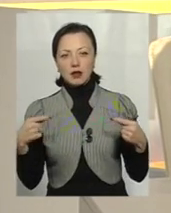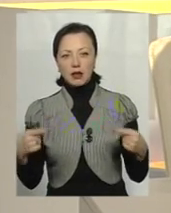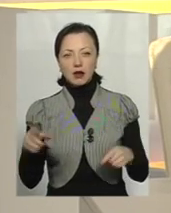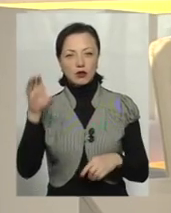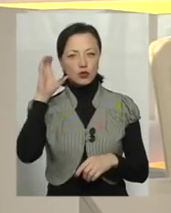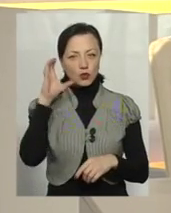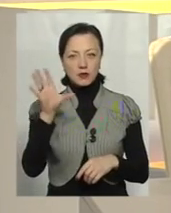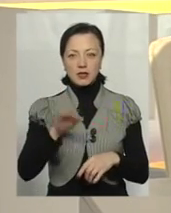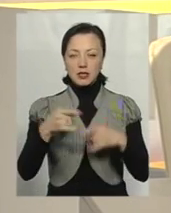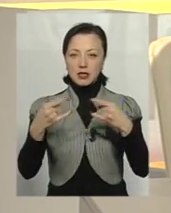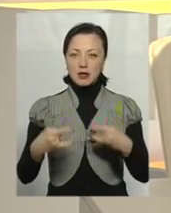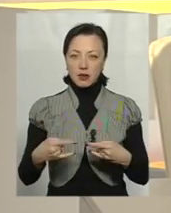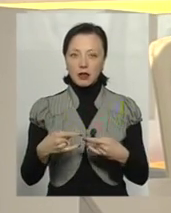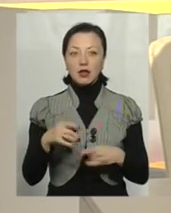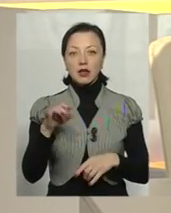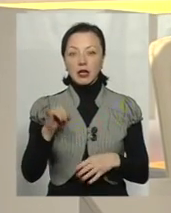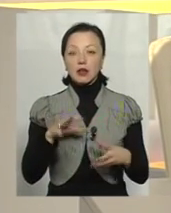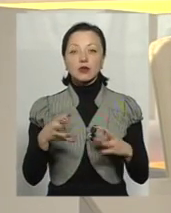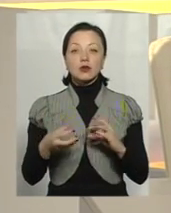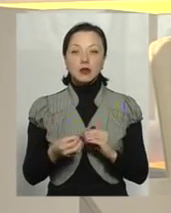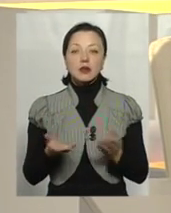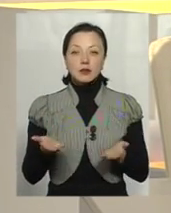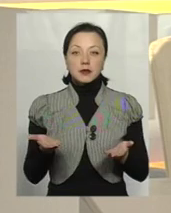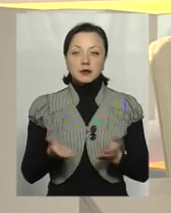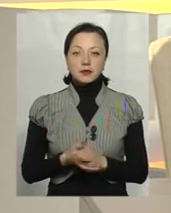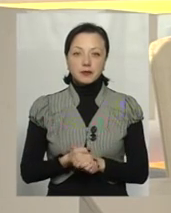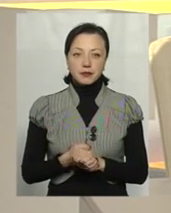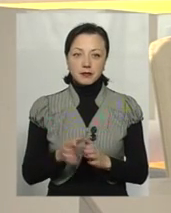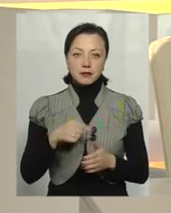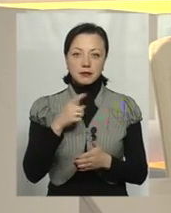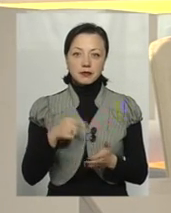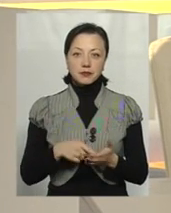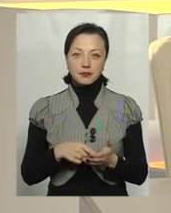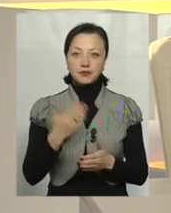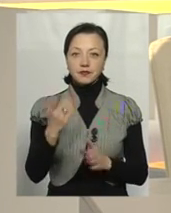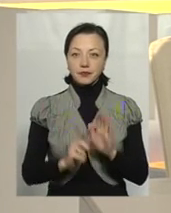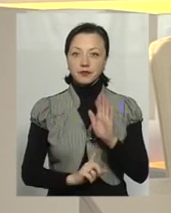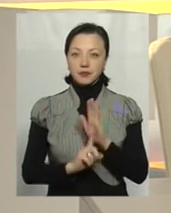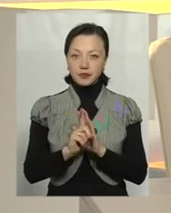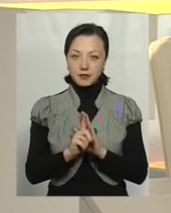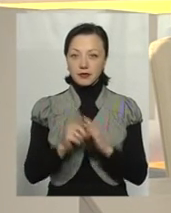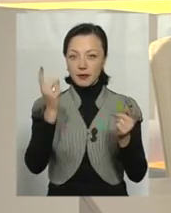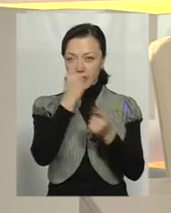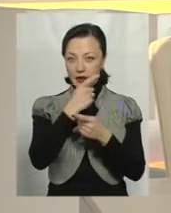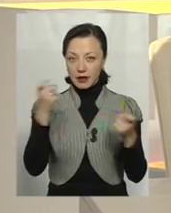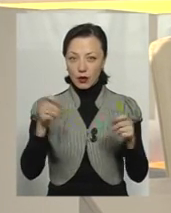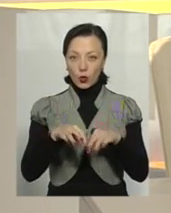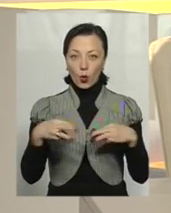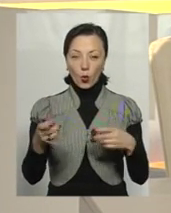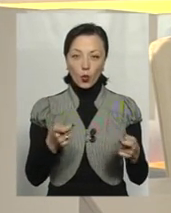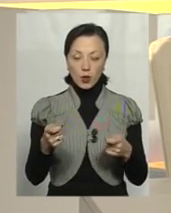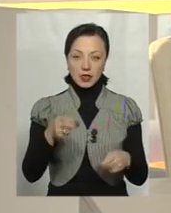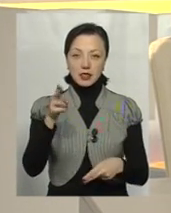телевізорі. Разом з тим, результат. О, власне, бо ви почали слово «декларує» уряд, а